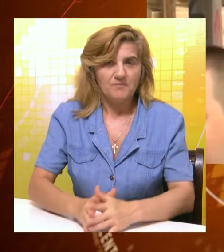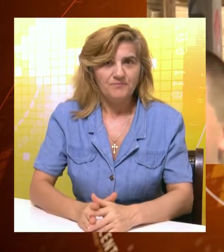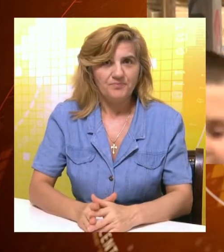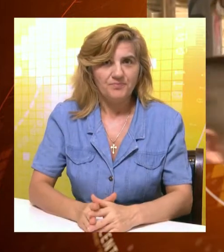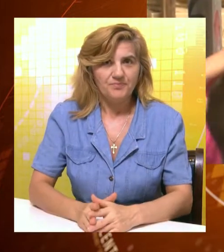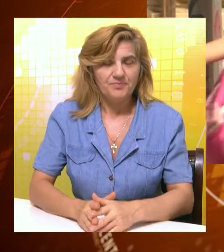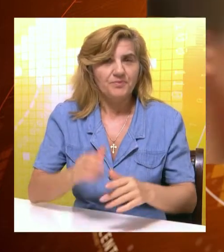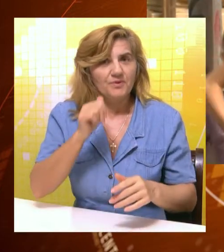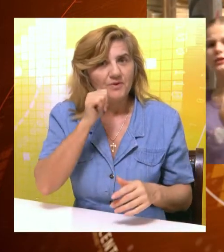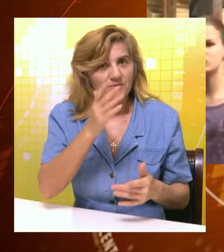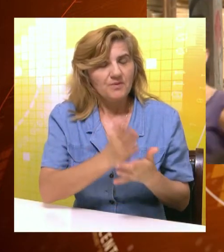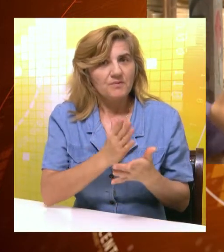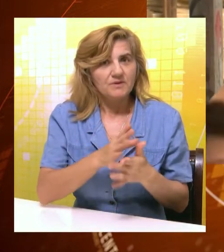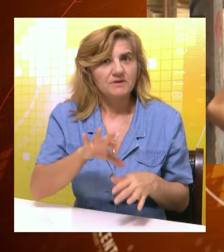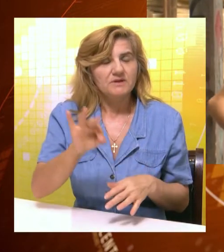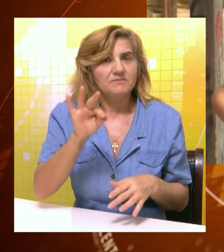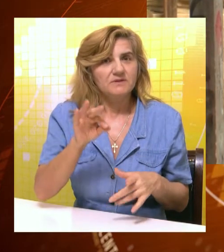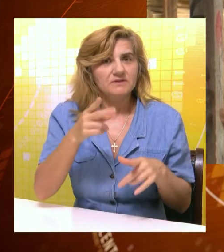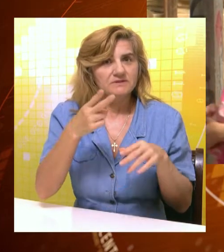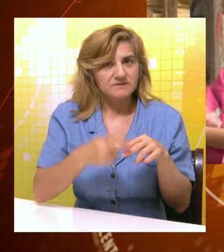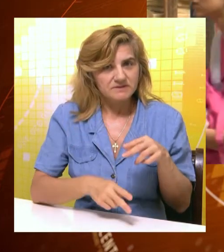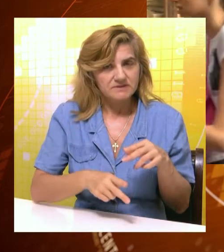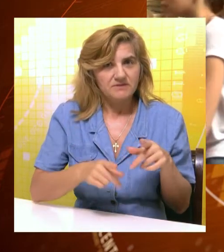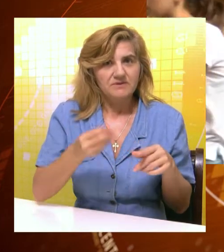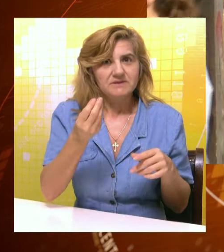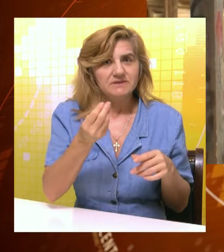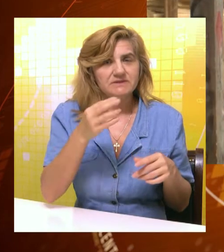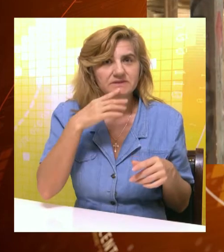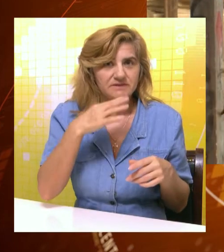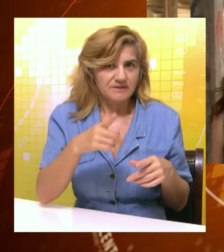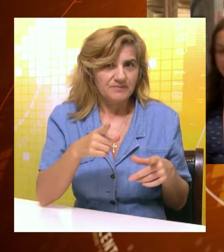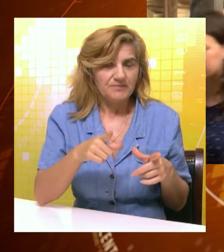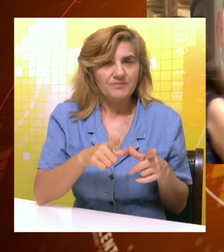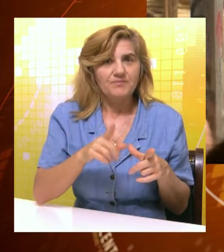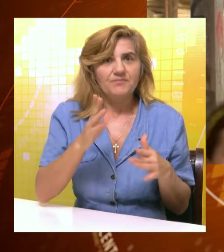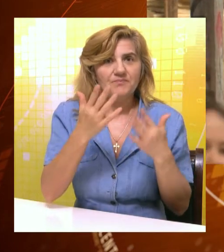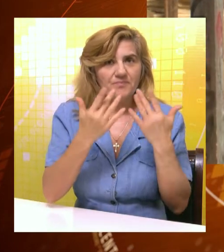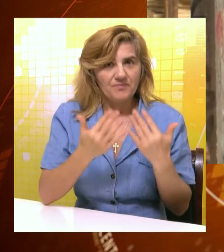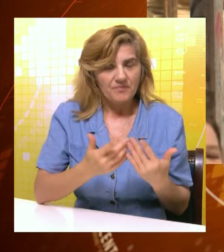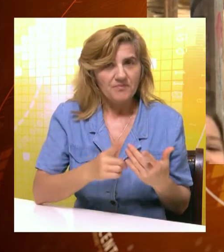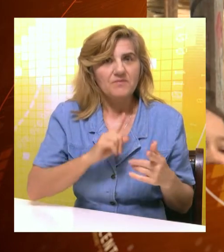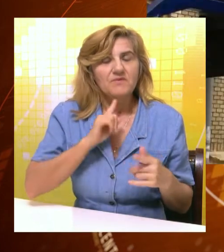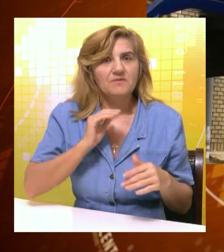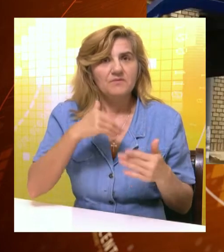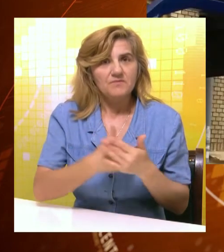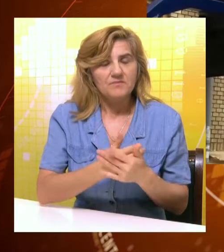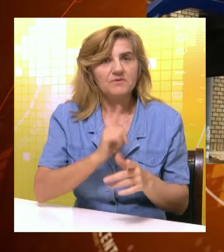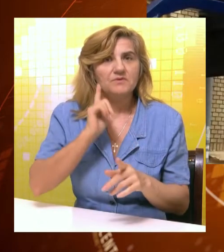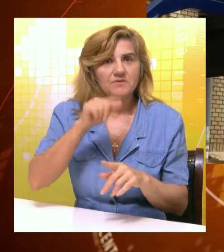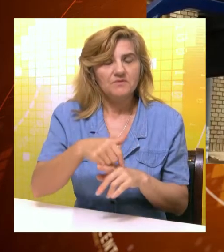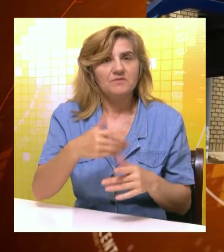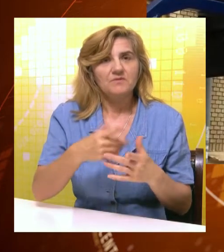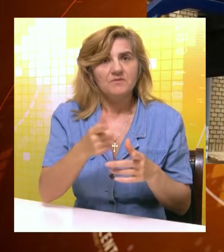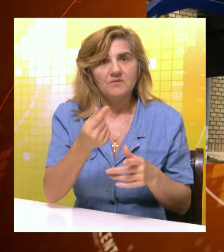škola. Učenici će sutra polagati završni ispit test iz srpskog jezika, učetvrtak test iz matematike, a zatim